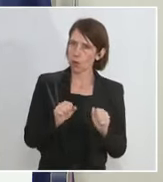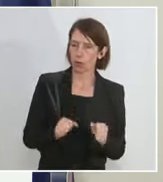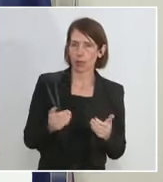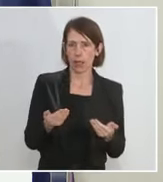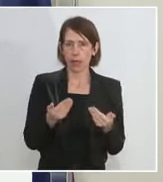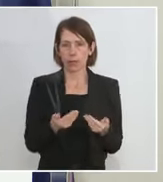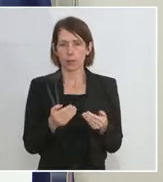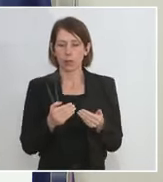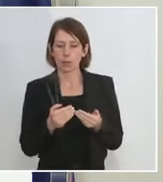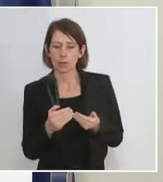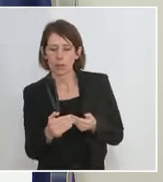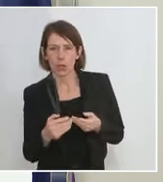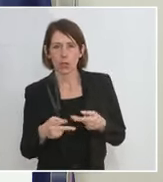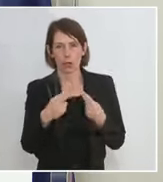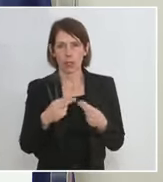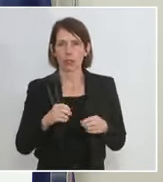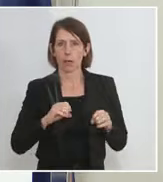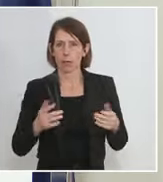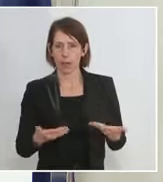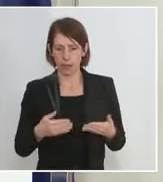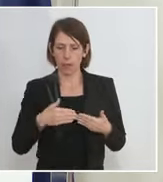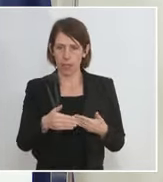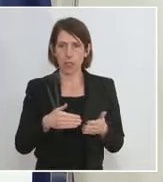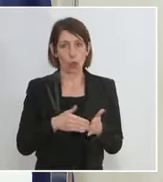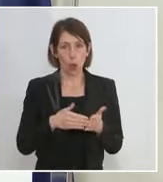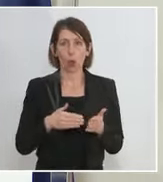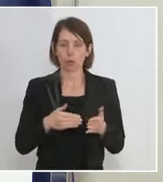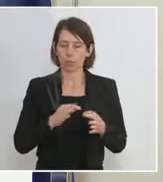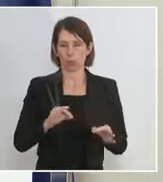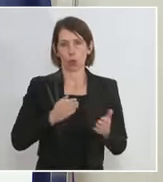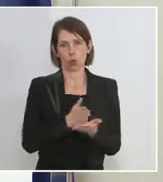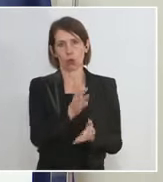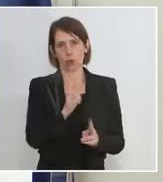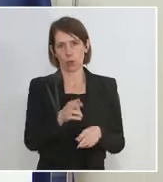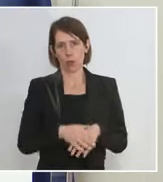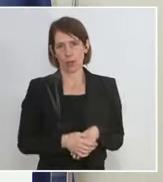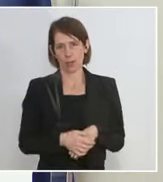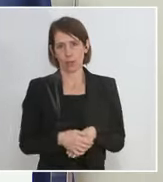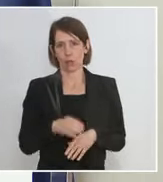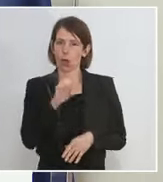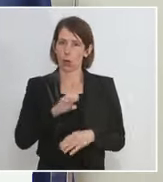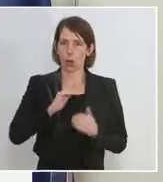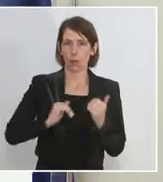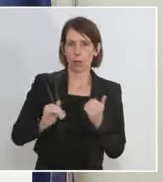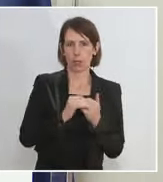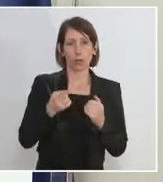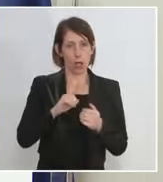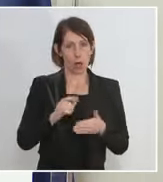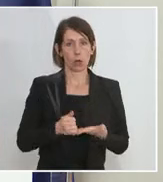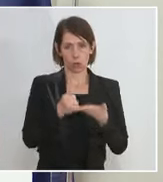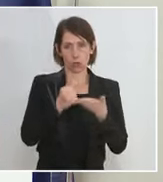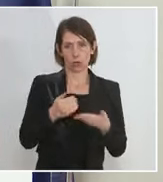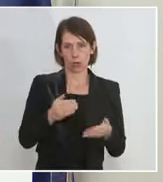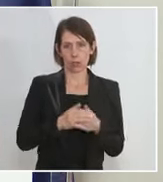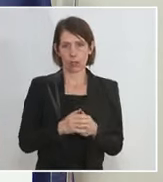diese schwierige Phase der Pandemie zu kommen. Dieses Projekt wird auf europäischer Ebene mittlerweile vorangetrieben, was für uns entscheidend ist, gerade